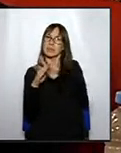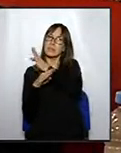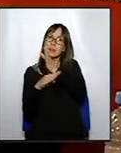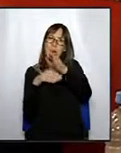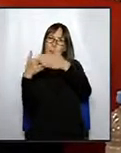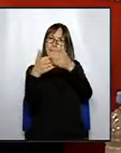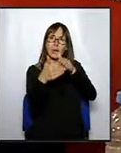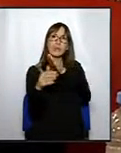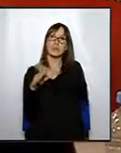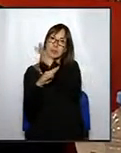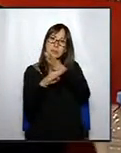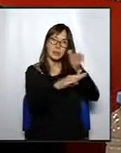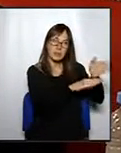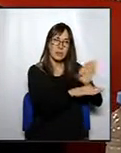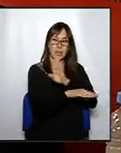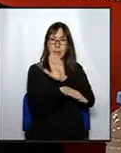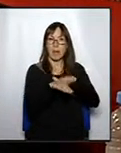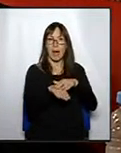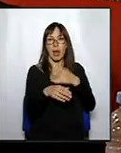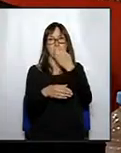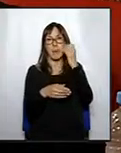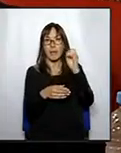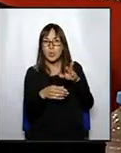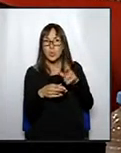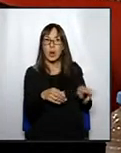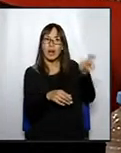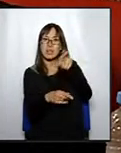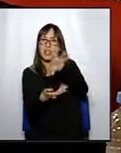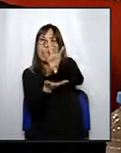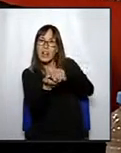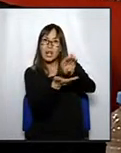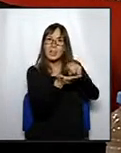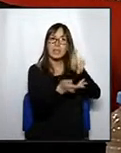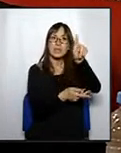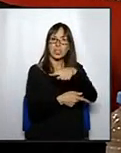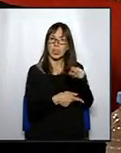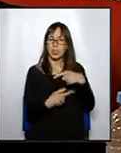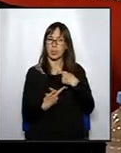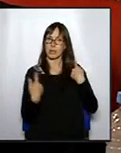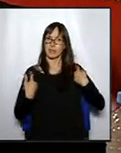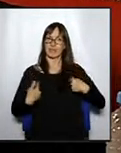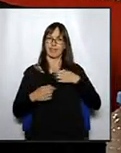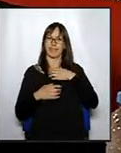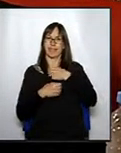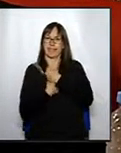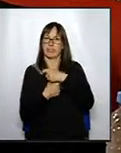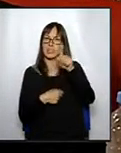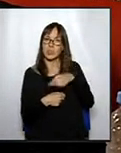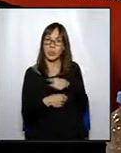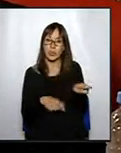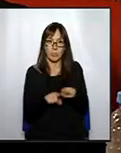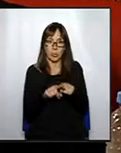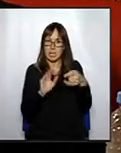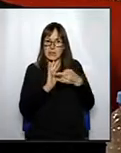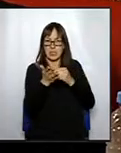abans que aquest sigui passat o aprovat pel plenari. Degut a la complicitat que pot tenir aquest nou sistema de recollida de